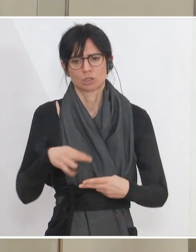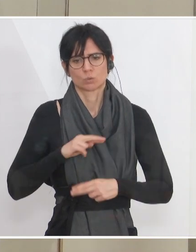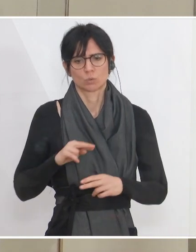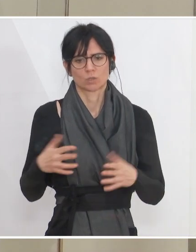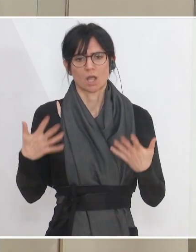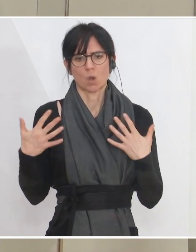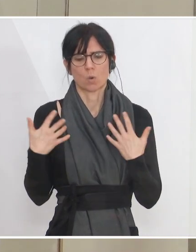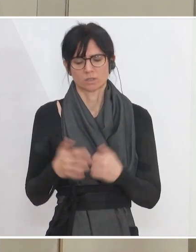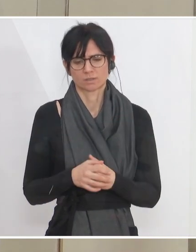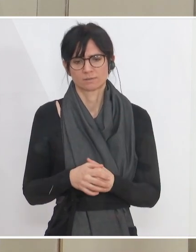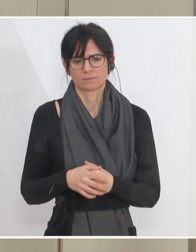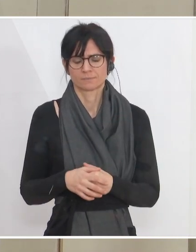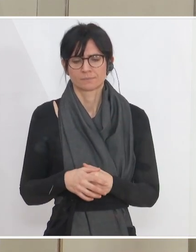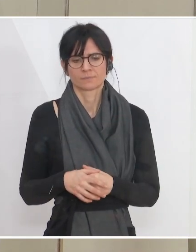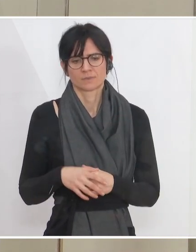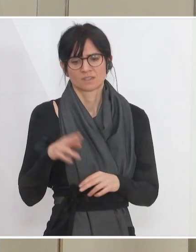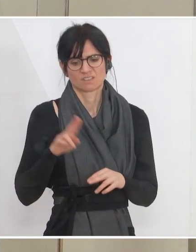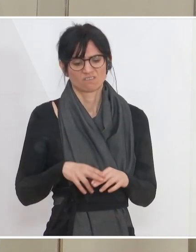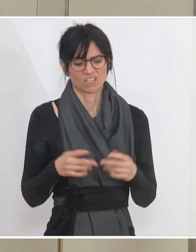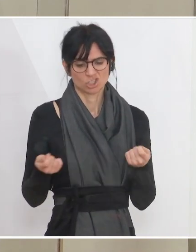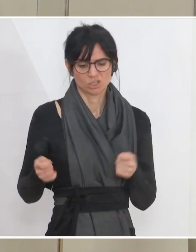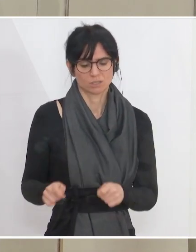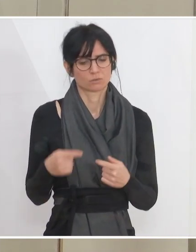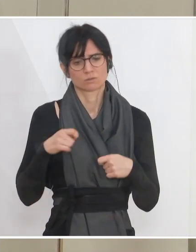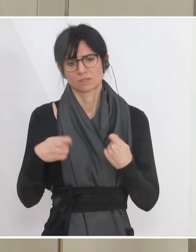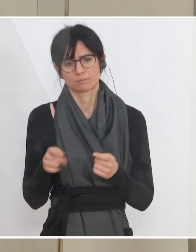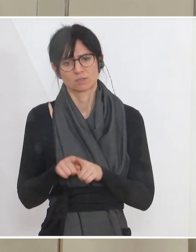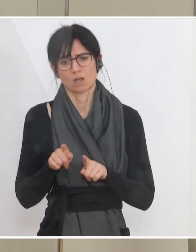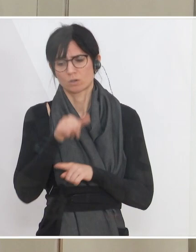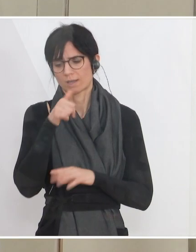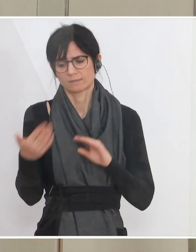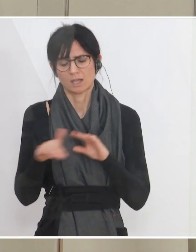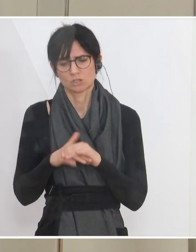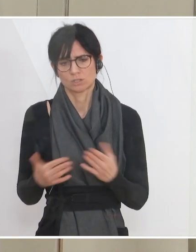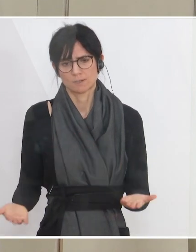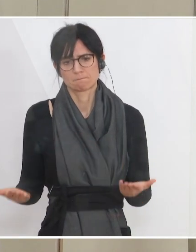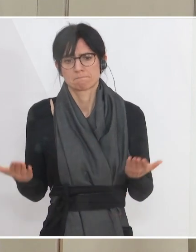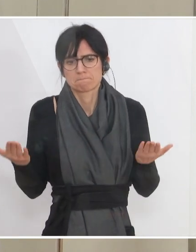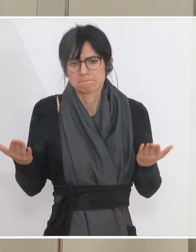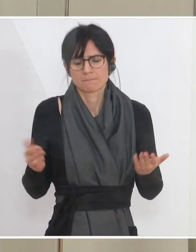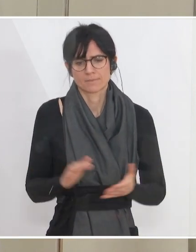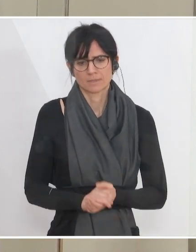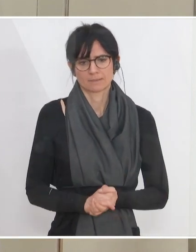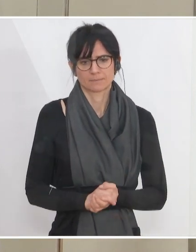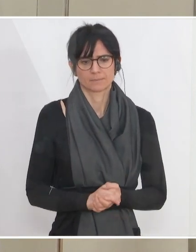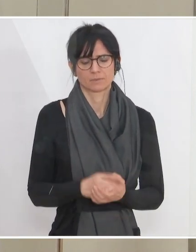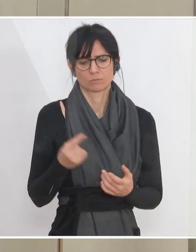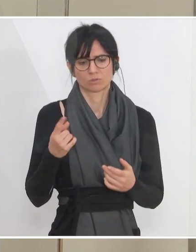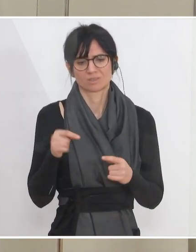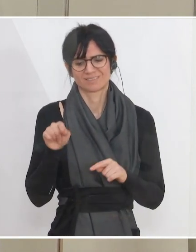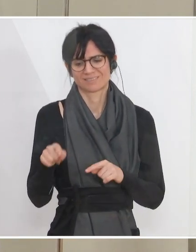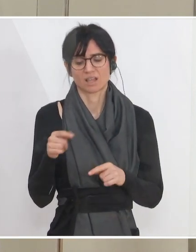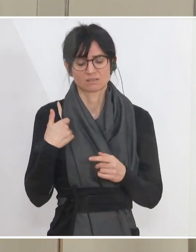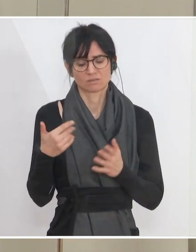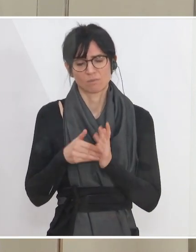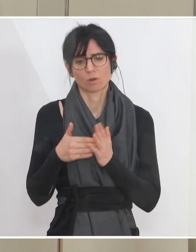weniger dynamisch beschrieben habe. Klar, wenn es Schließungen gibt, dann gibt es halt keine Einstellungen und das ist dann die nächste größere Erholung,